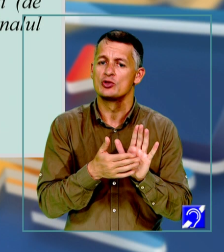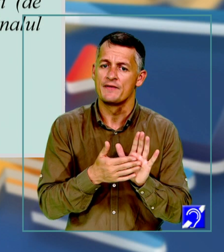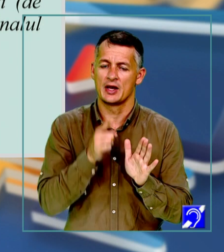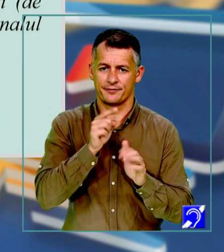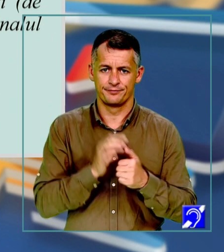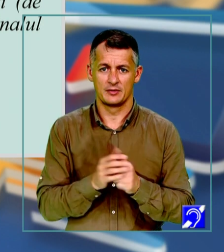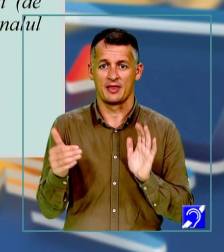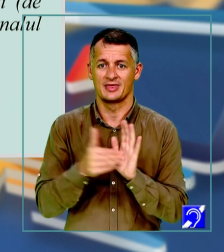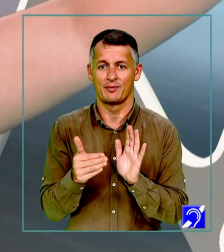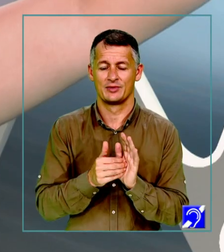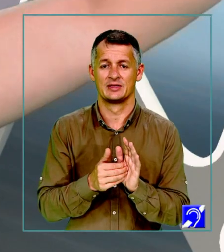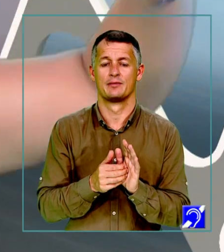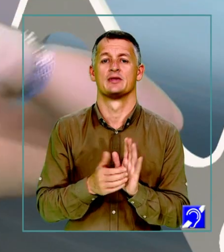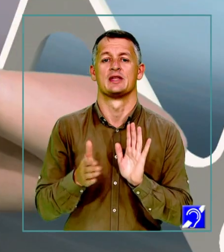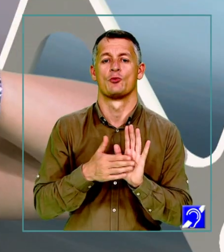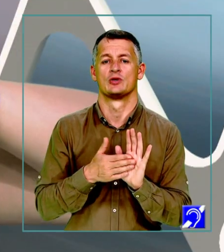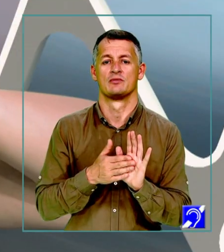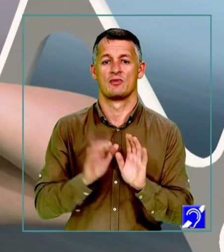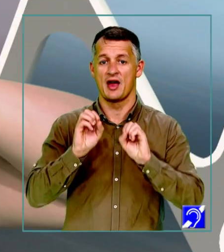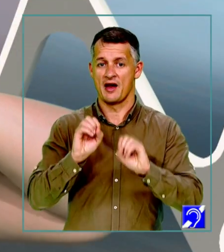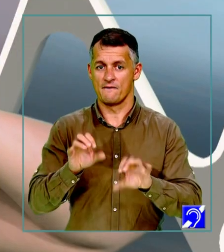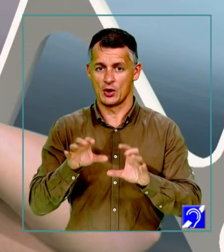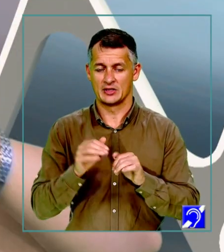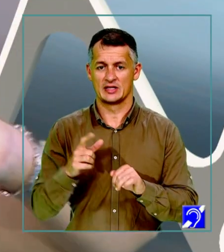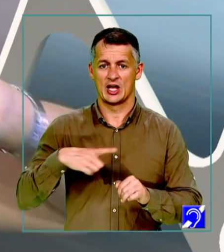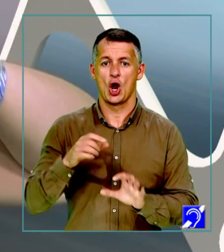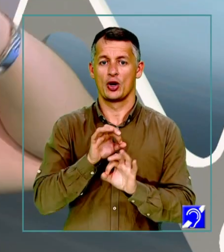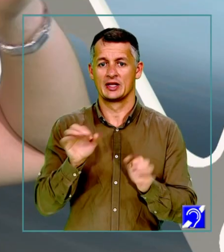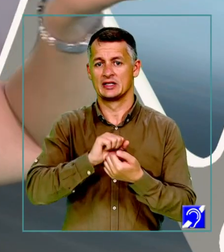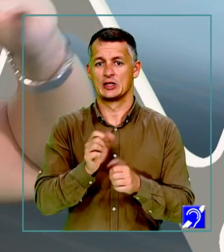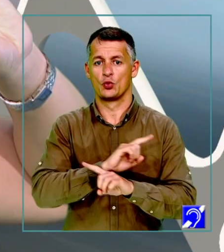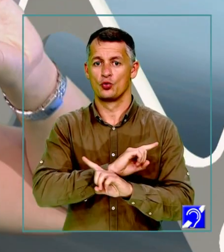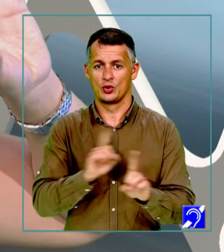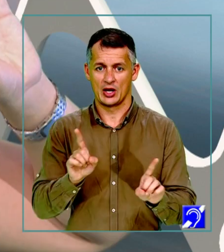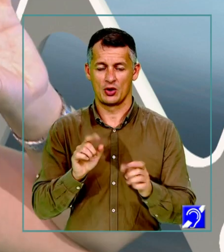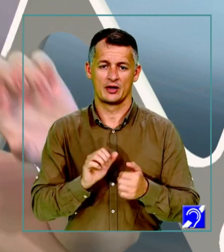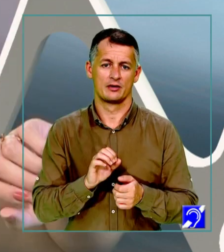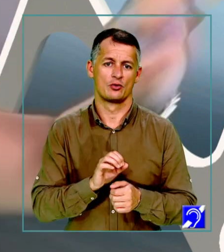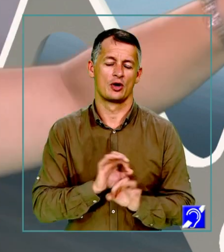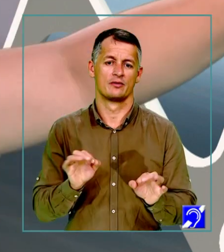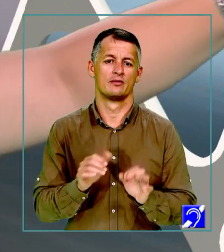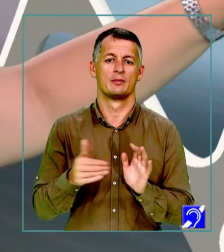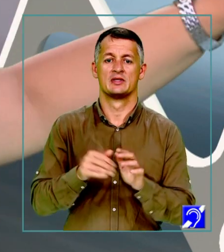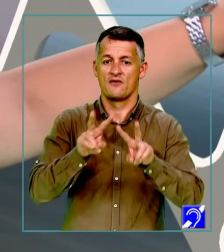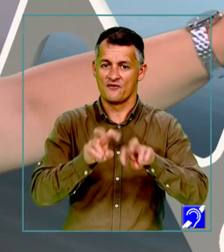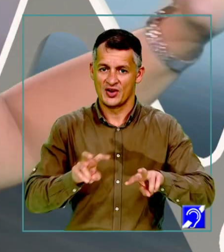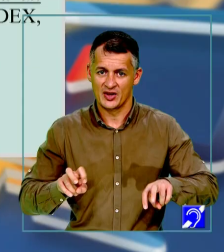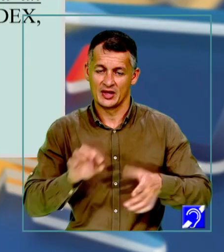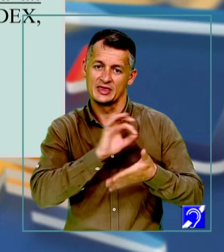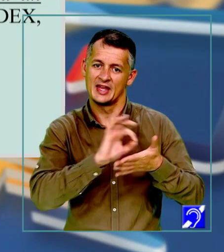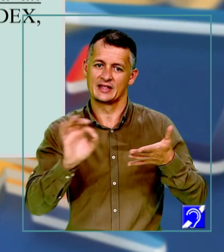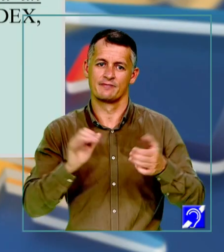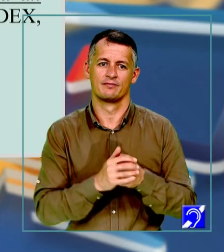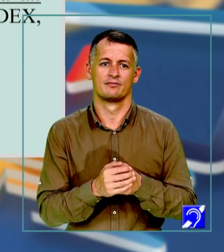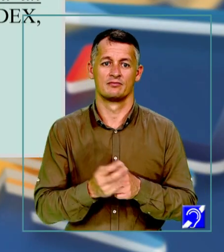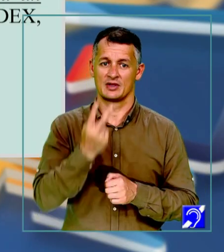Să demonstrez că afirmația este corectă sau incorrectă trebuie să verific în text. Iată, în text